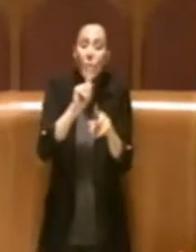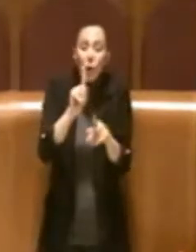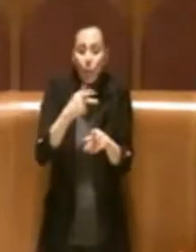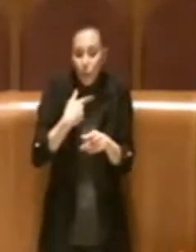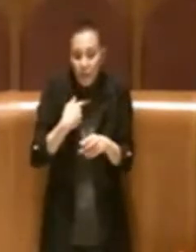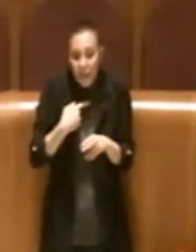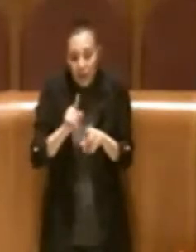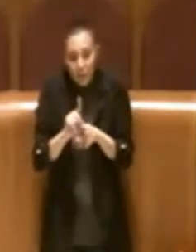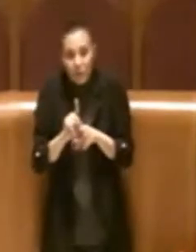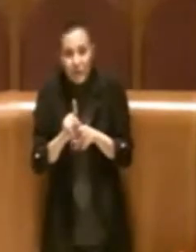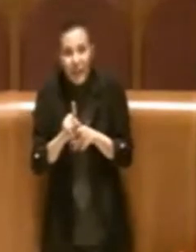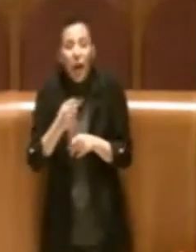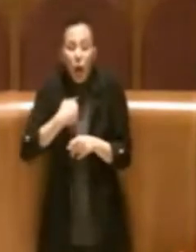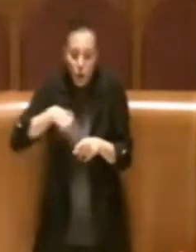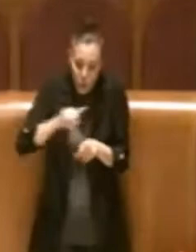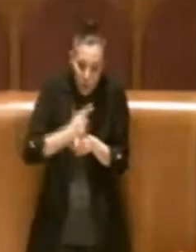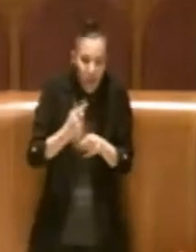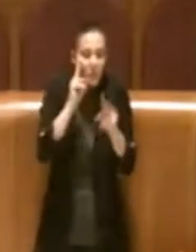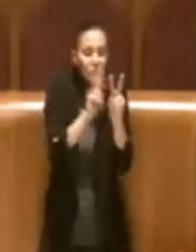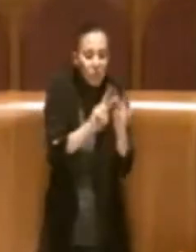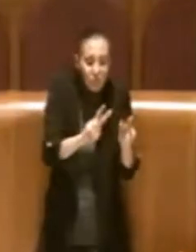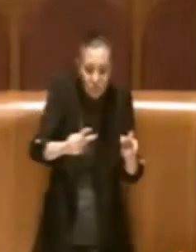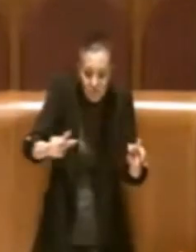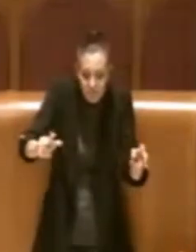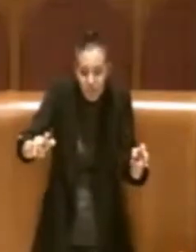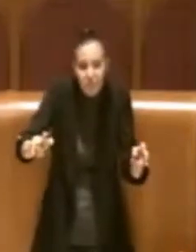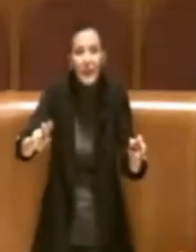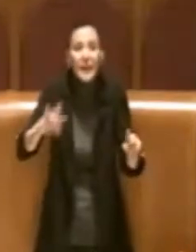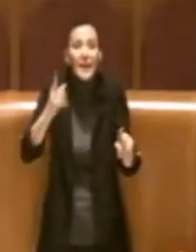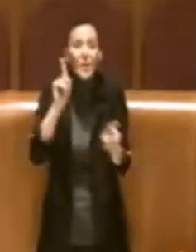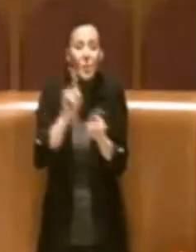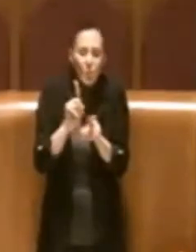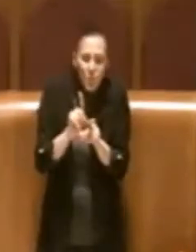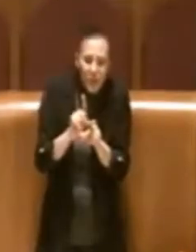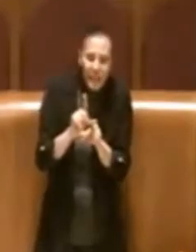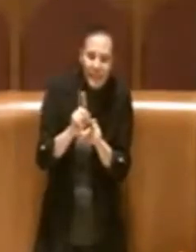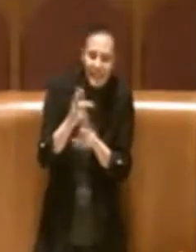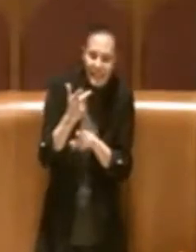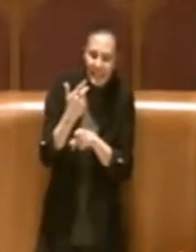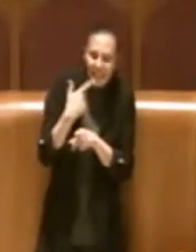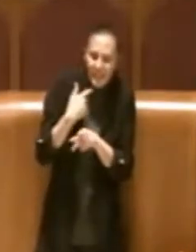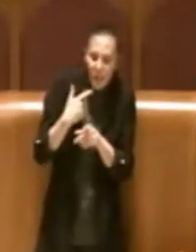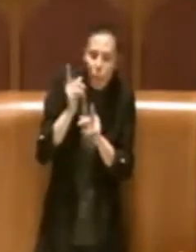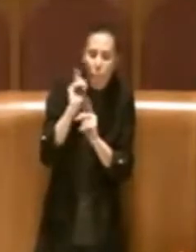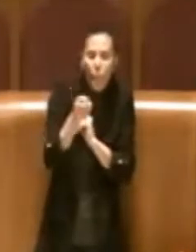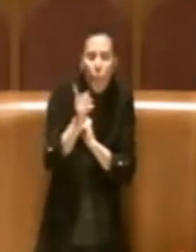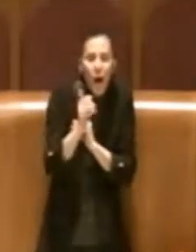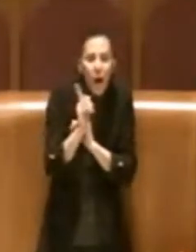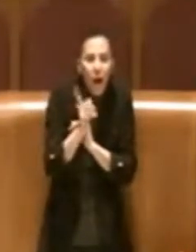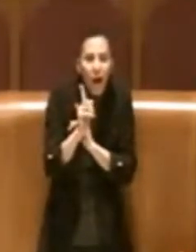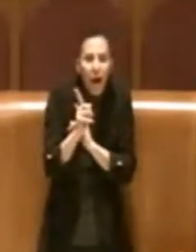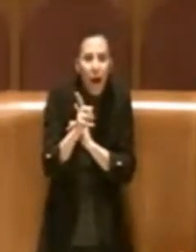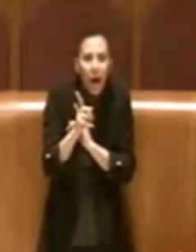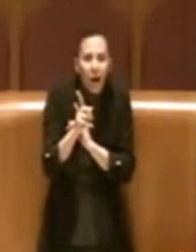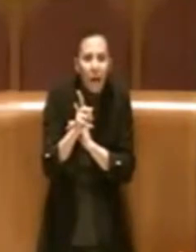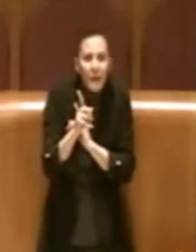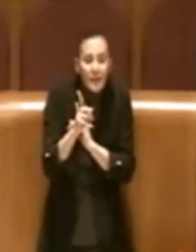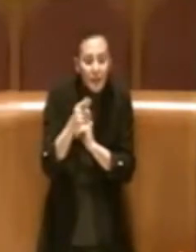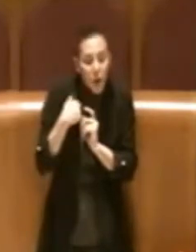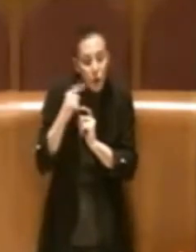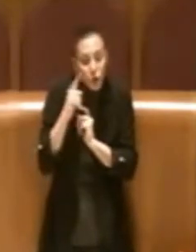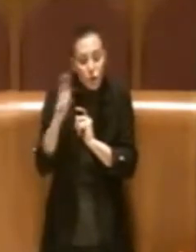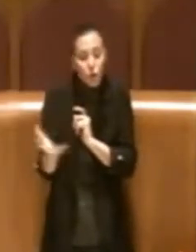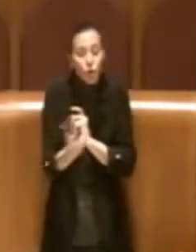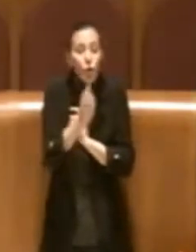disponibili su tutto il territorio, entriamo nel merito, andiamo a vedere per quali è possibile determinare e